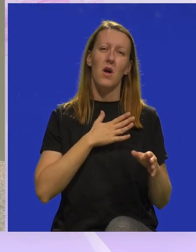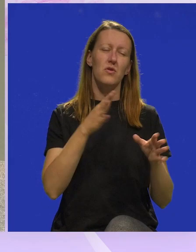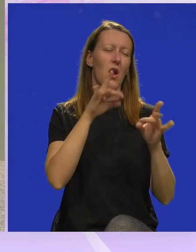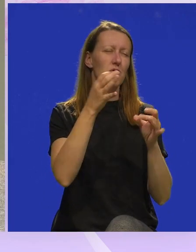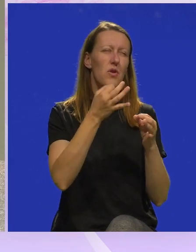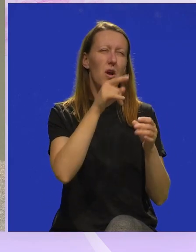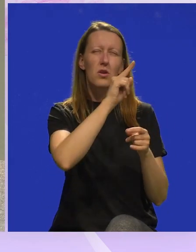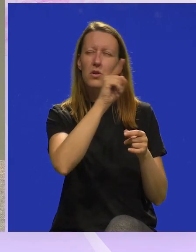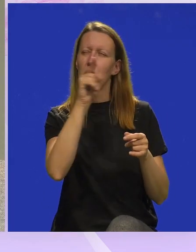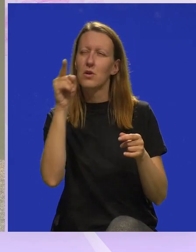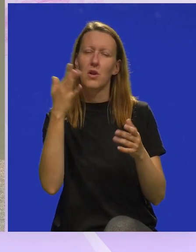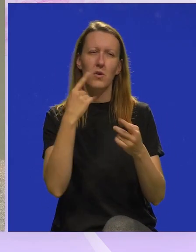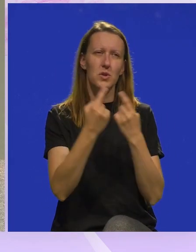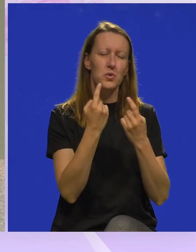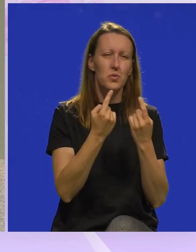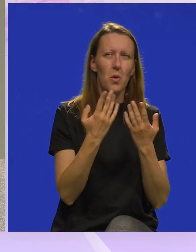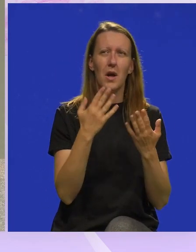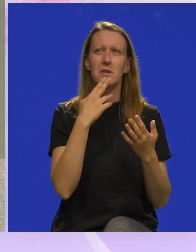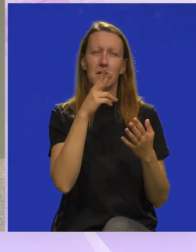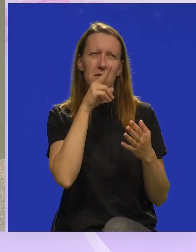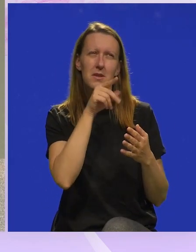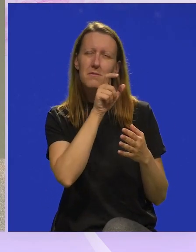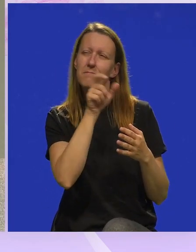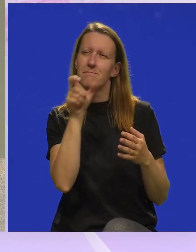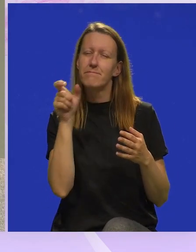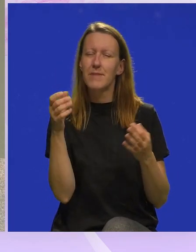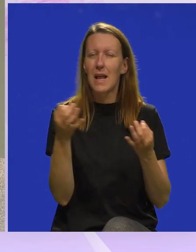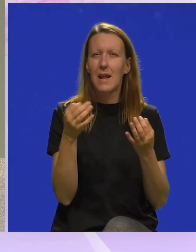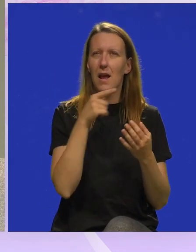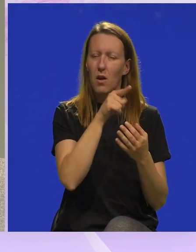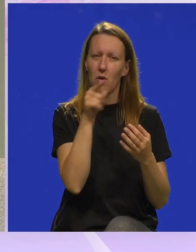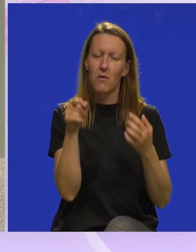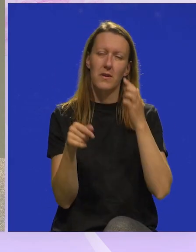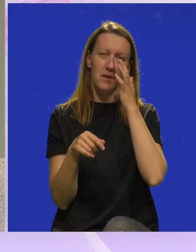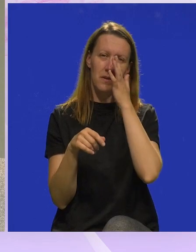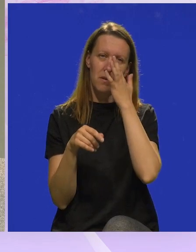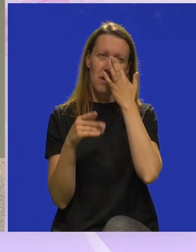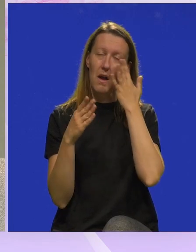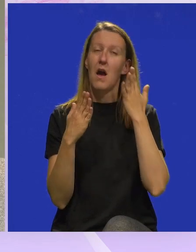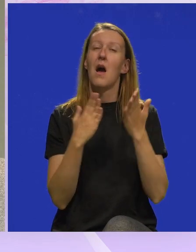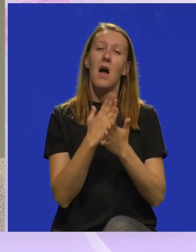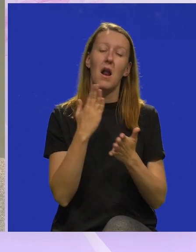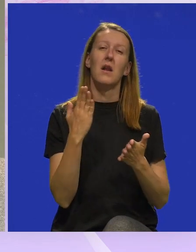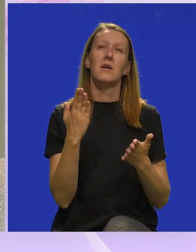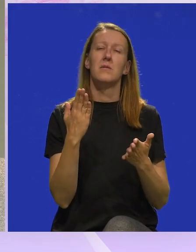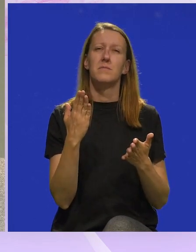nešto. Ono, u svakoj nekoj situaciji svačija od naših punica je neka od ovih. Međutim,